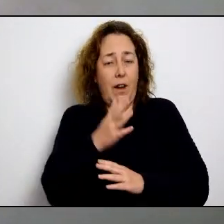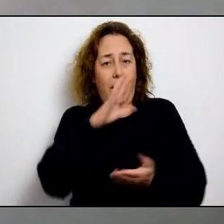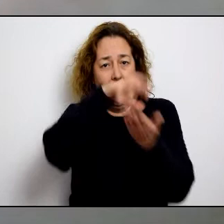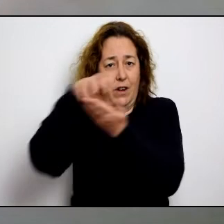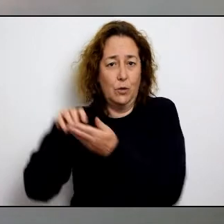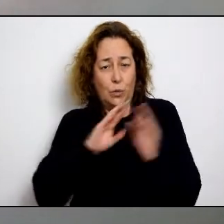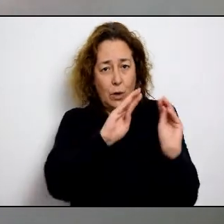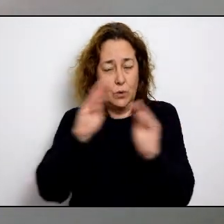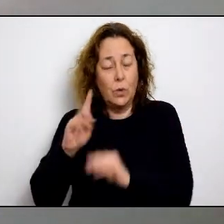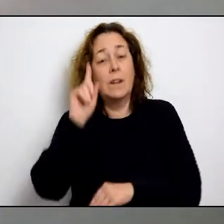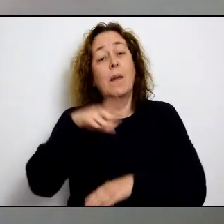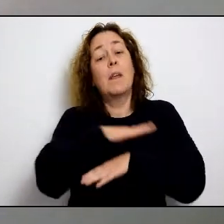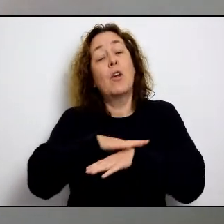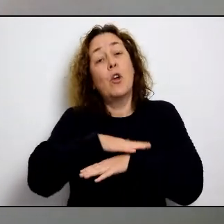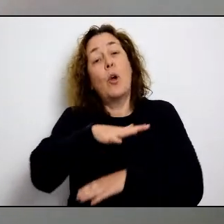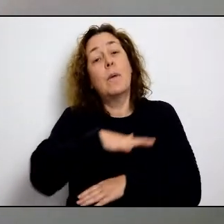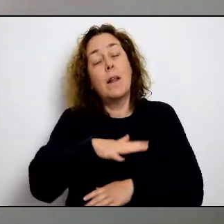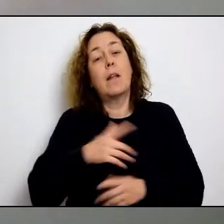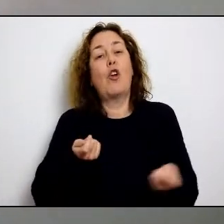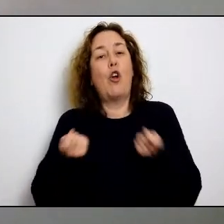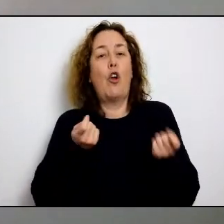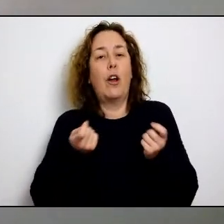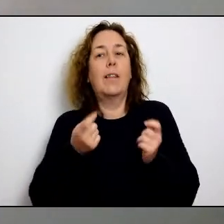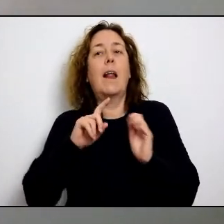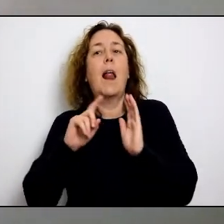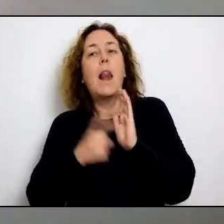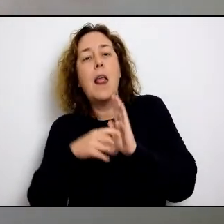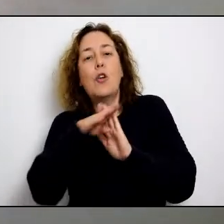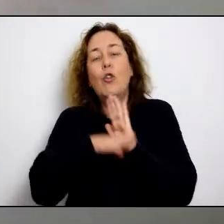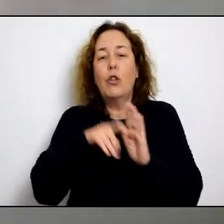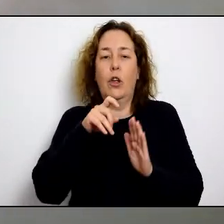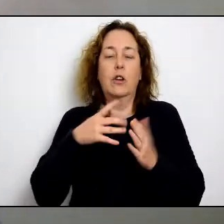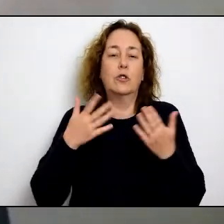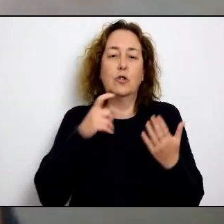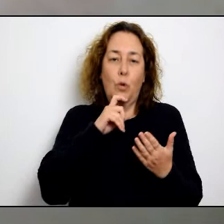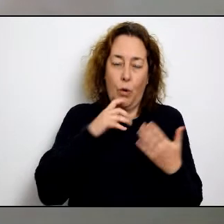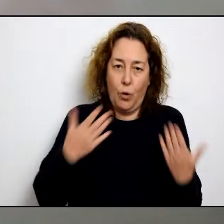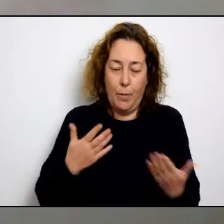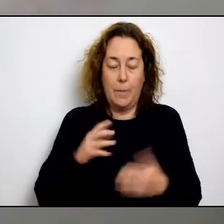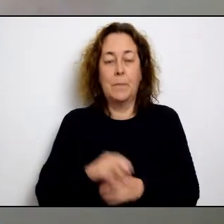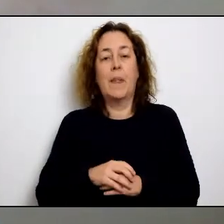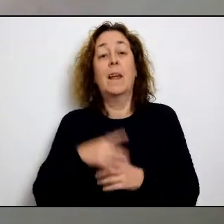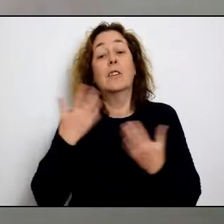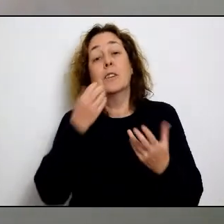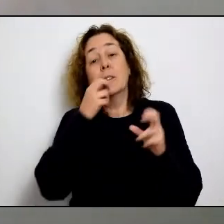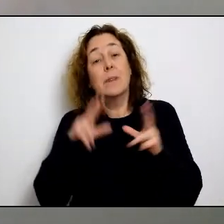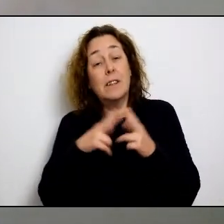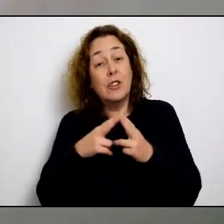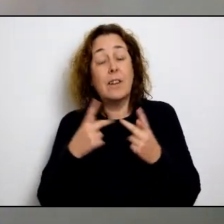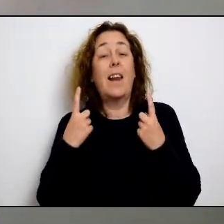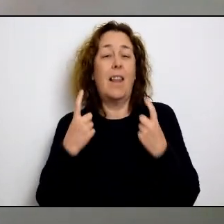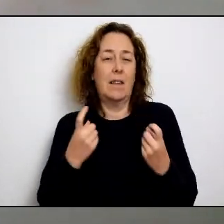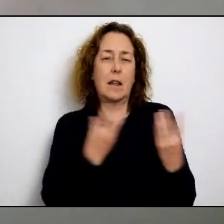els hotelers i hoteleres que estan posant a disposició aquestes infraestructures i a Govern Balear per coordinar-se l'abrigo